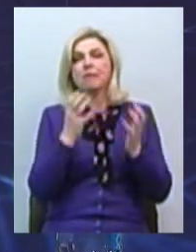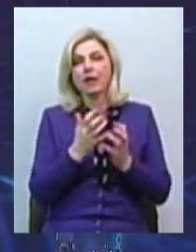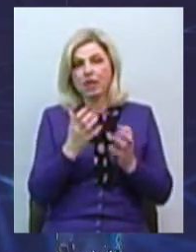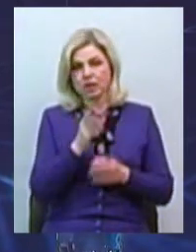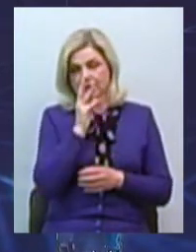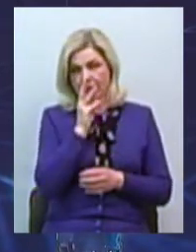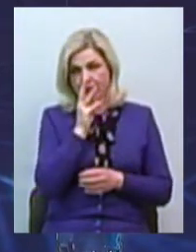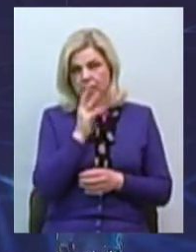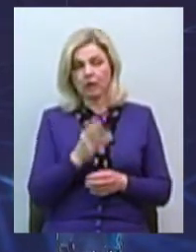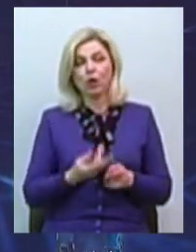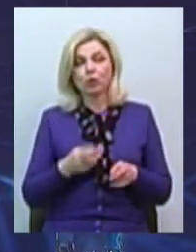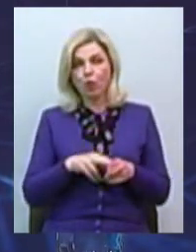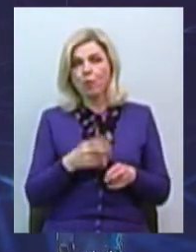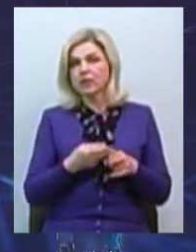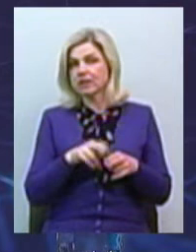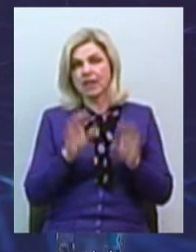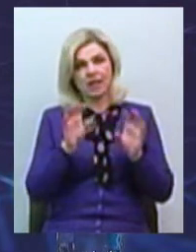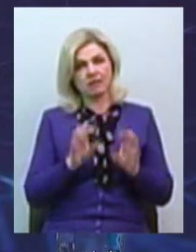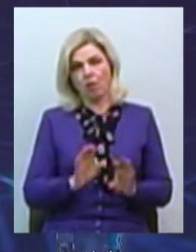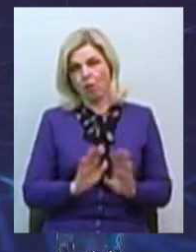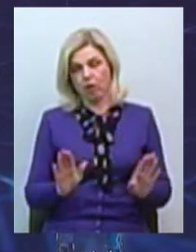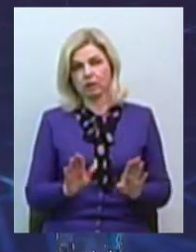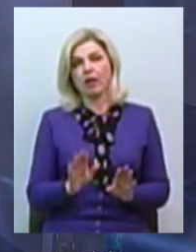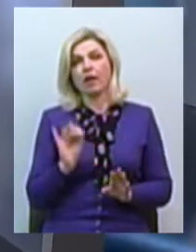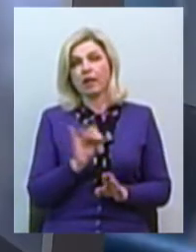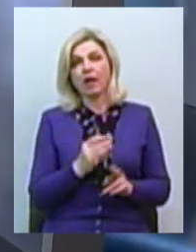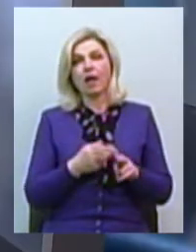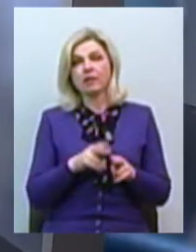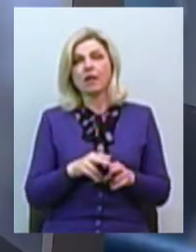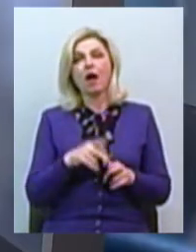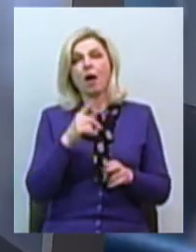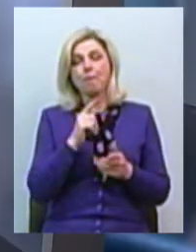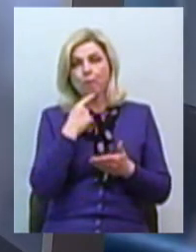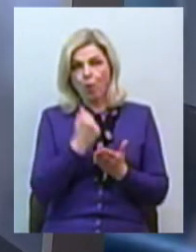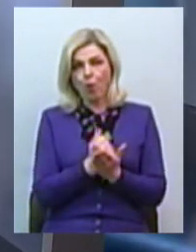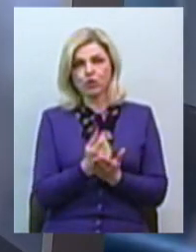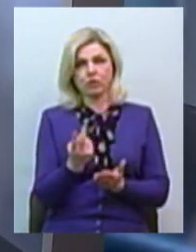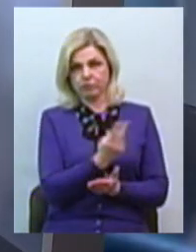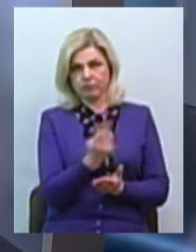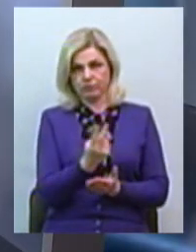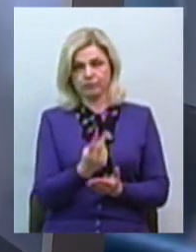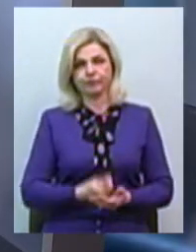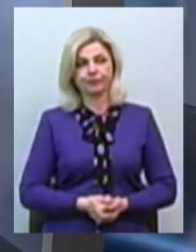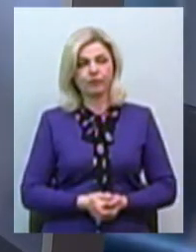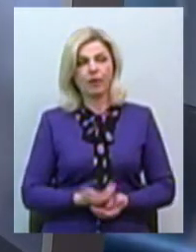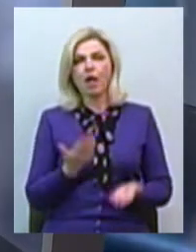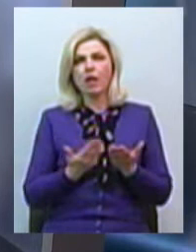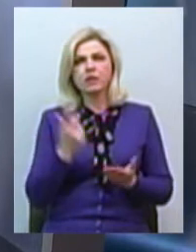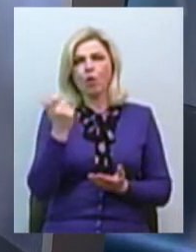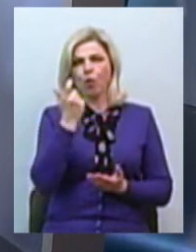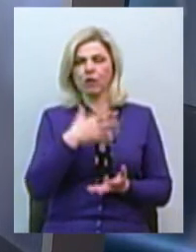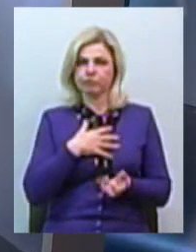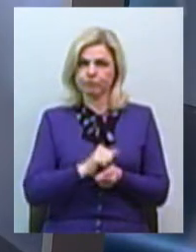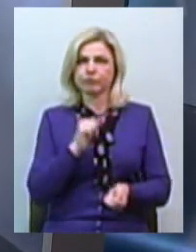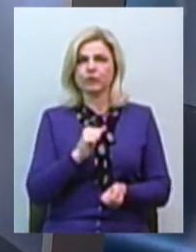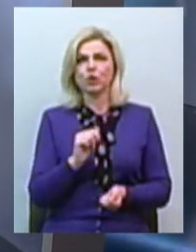плати. Тому це незаконно і все ж таки це за погодженням вас з вашим роботодавцем. А якщо роботодавець наполягає